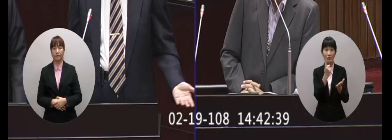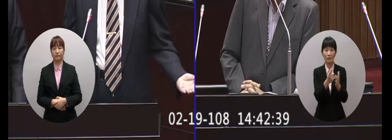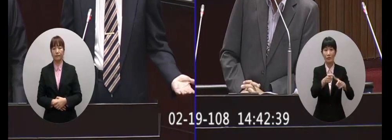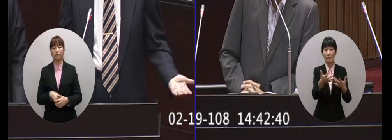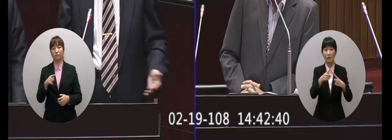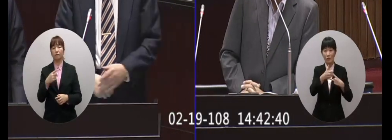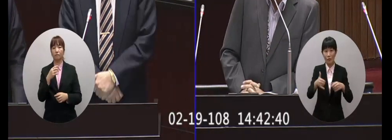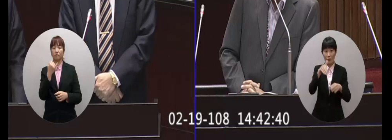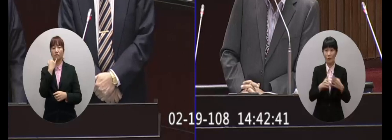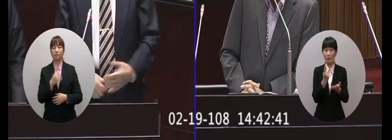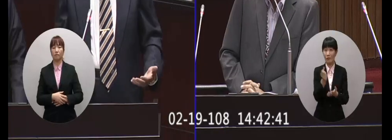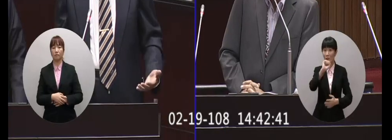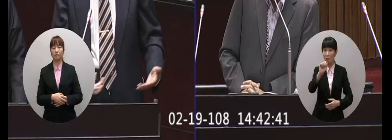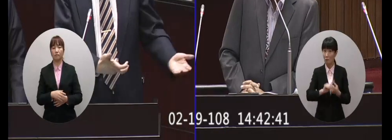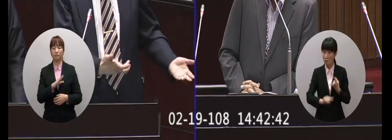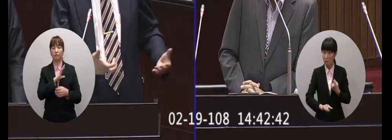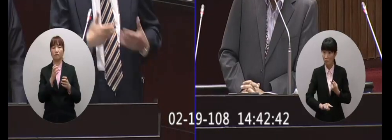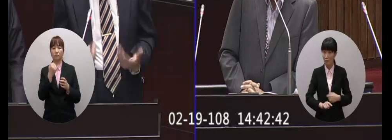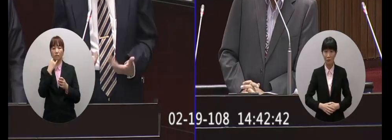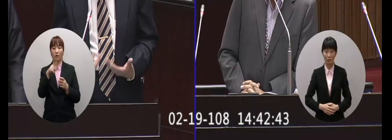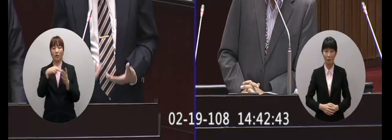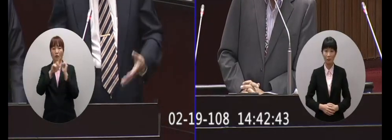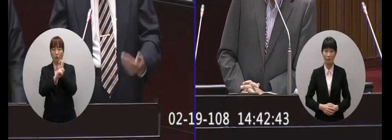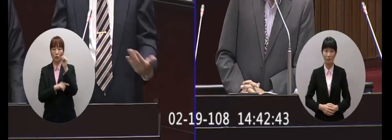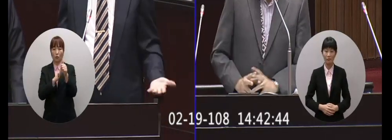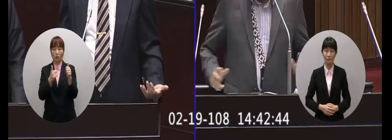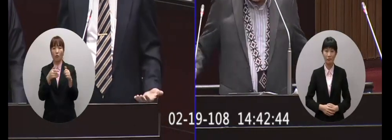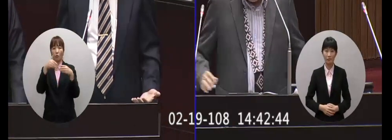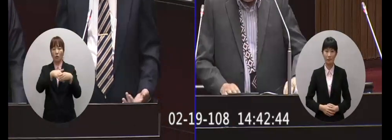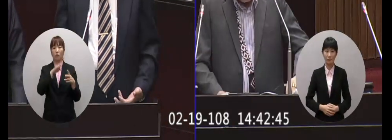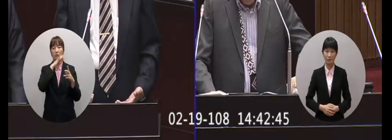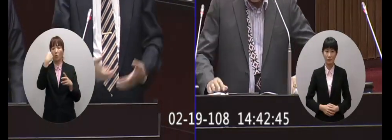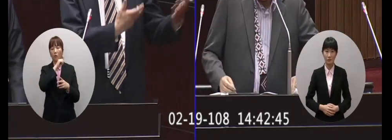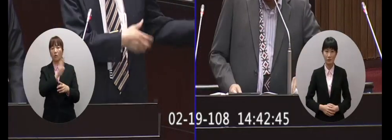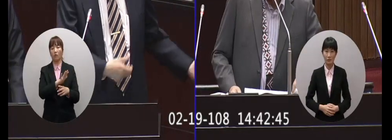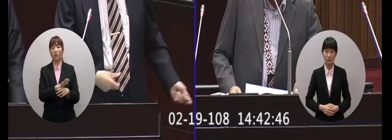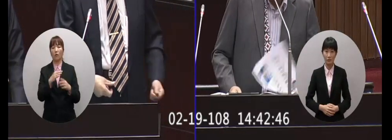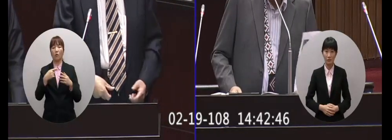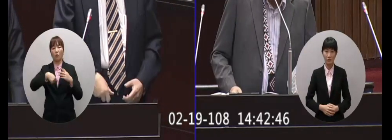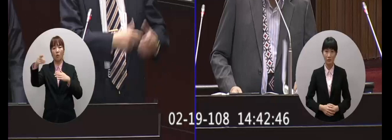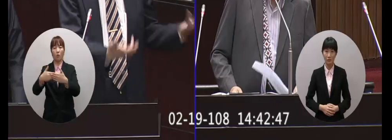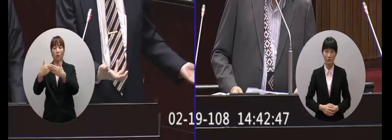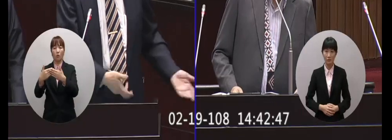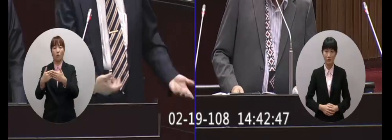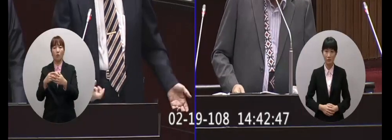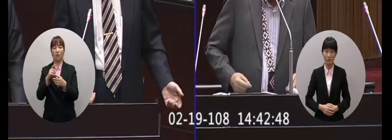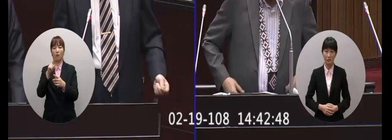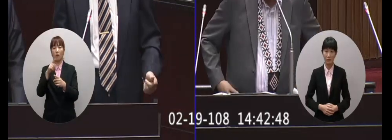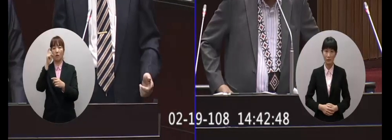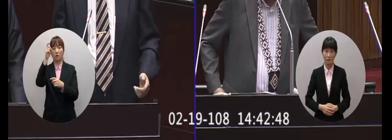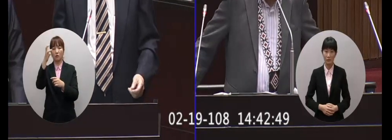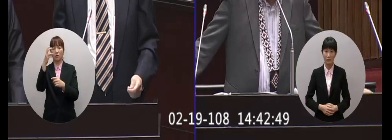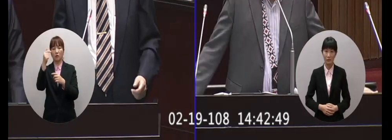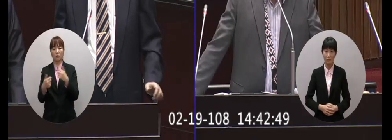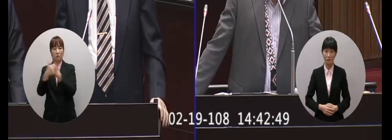是不是這很合理啊那合理嗎當然合理啊你要當立法委員你的選民是在台灣啊你跑到大陸去13億你又不是13